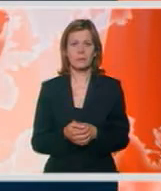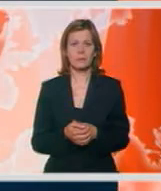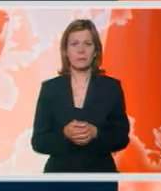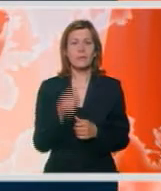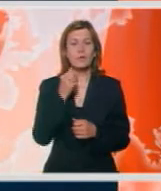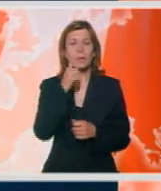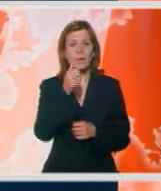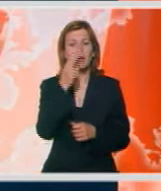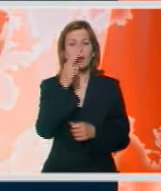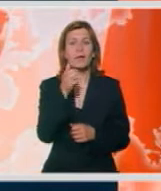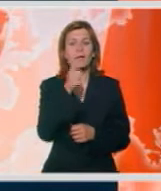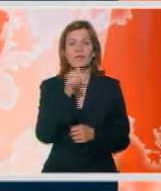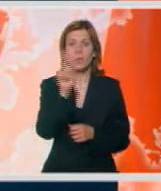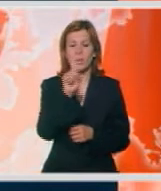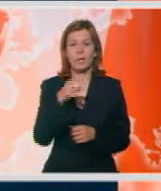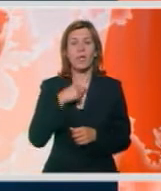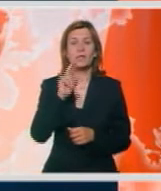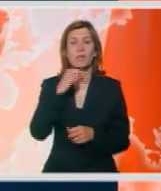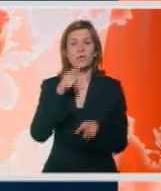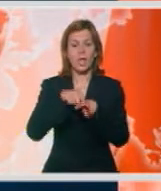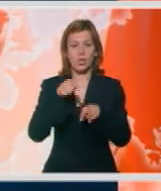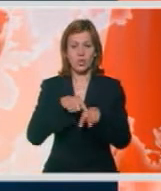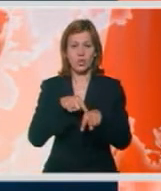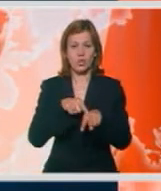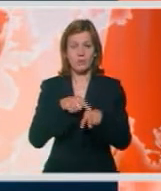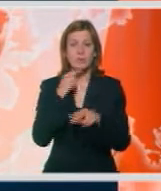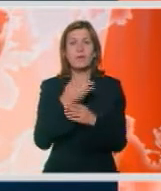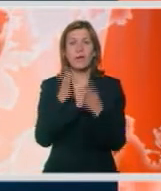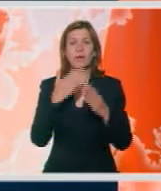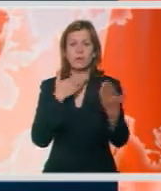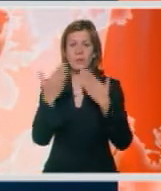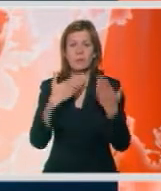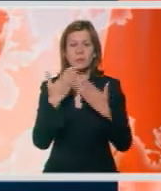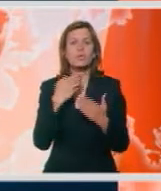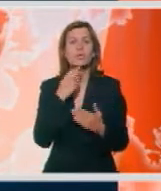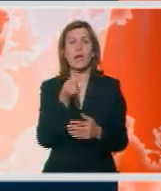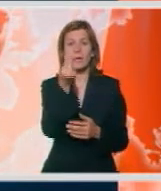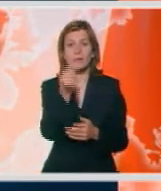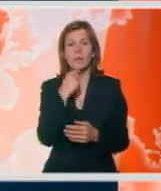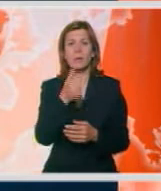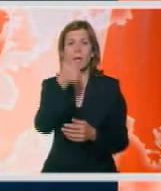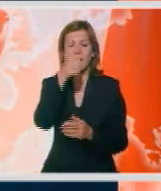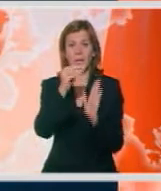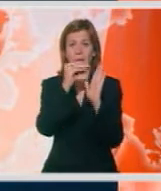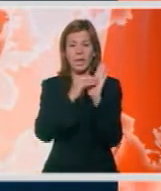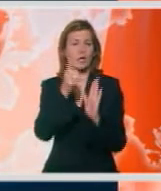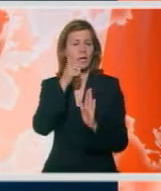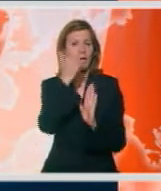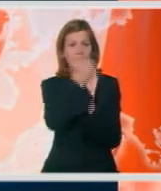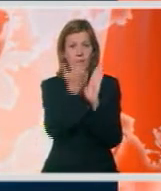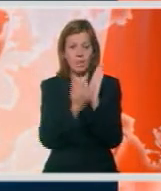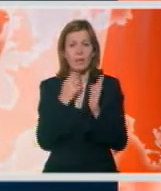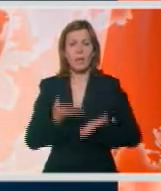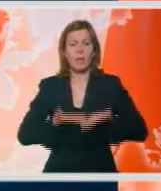Dobar dan, gledajte Vesti u 1. Ja sam Roksanda Đorđević. Vanredno zasedanje Skupštine Srbije sa jedinom tačkom dnevnog reda.